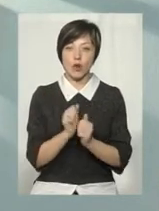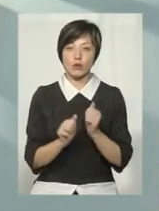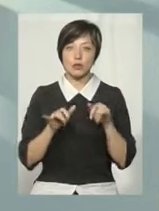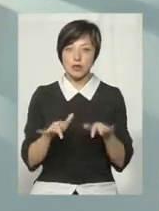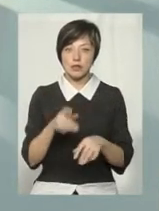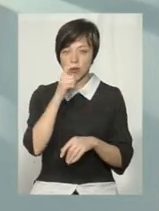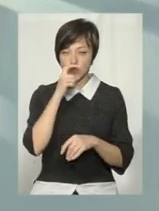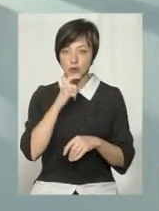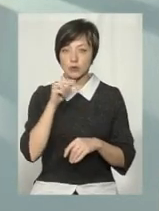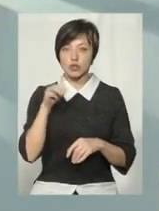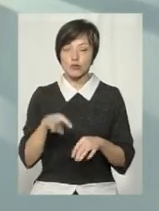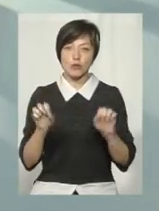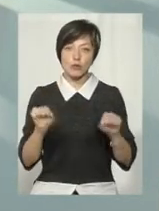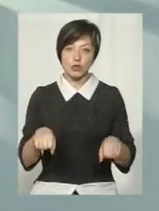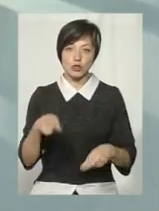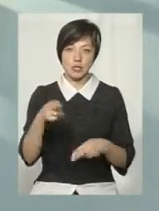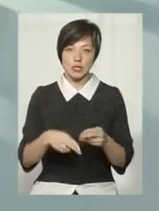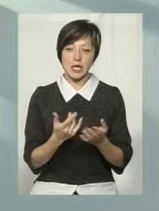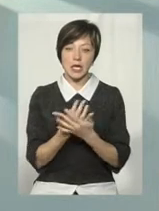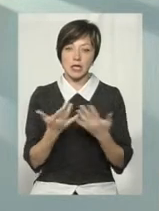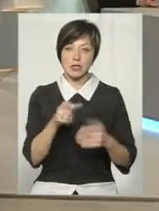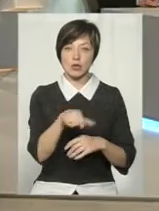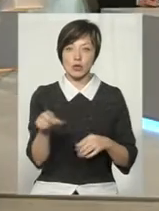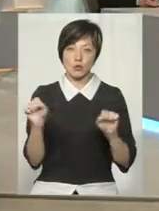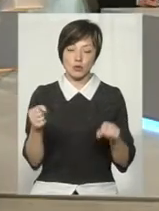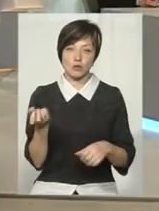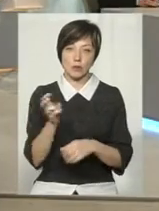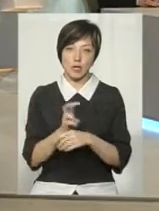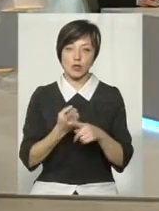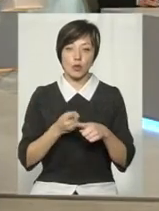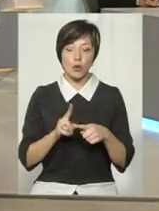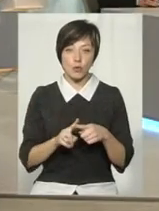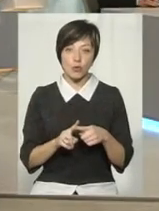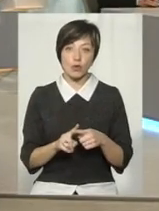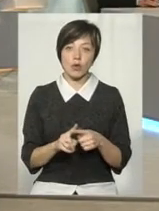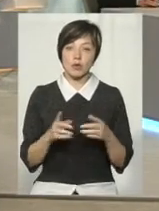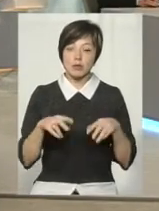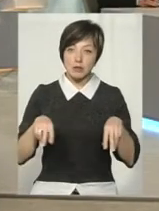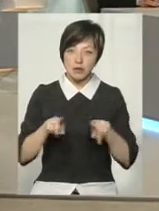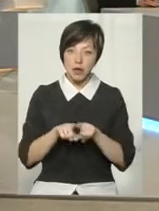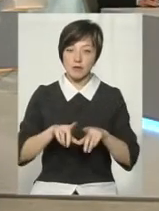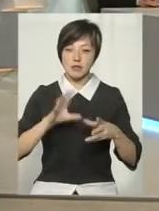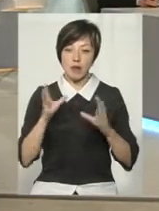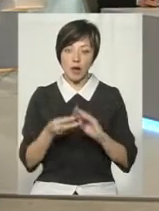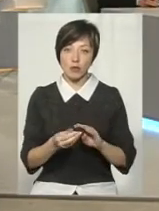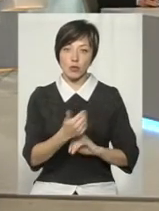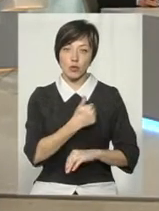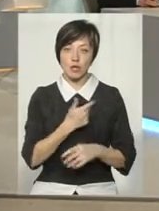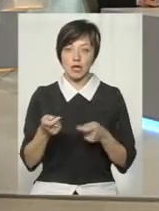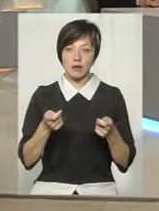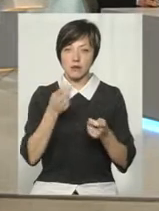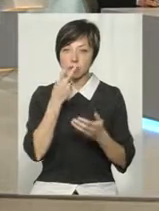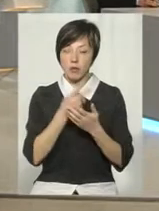розуміємо, чим вона може закінчитись, тому що різні люди можуть прийти. Тому якось так, але в загальному, все ж таки, хотілося б керівництво